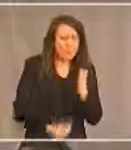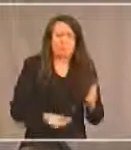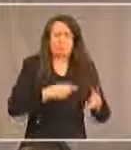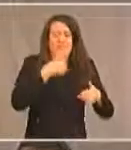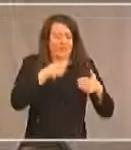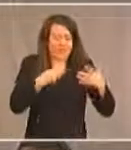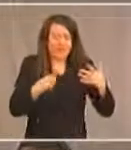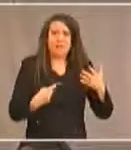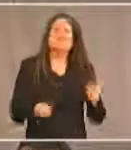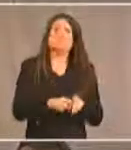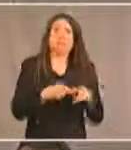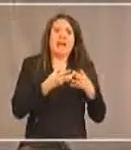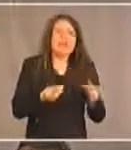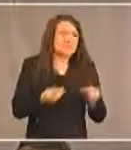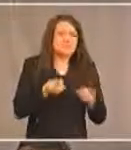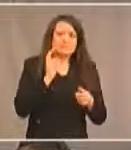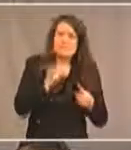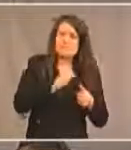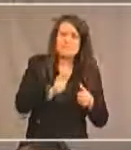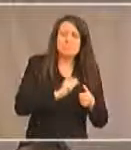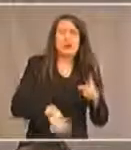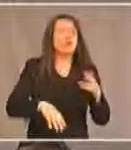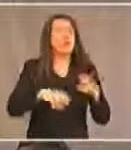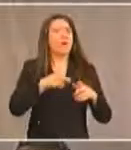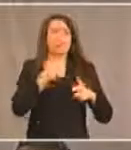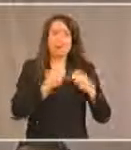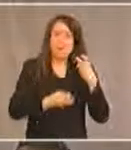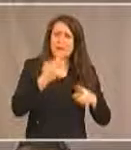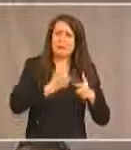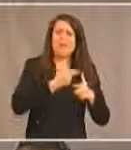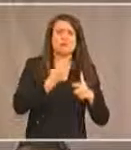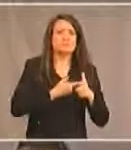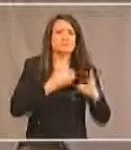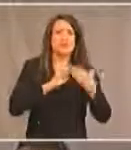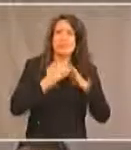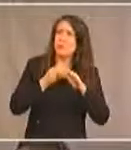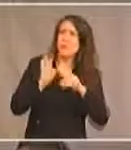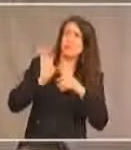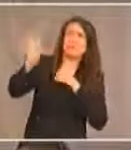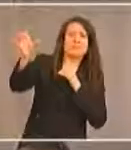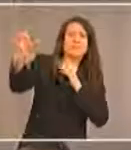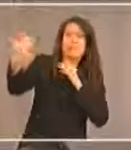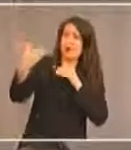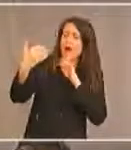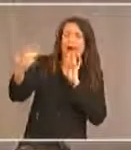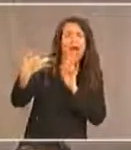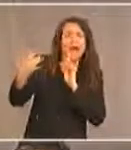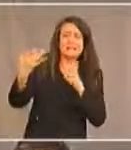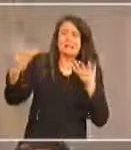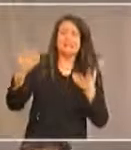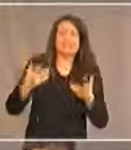l'absence de services de transport, les problèmes de logement, les communautés inaccessibles sont autant de